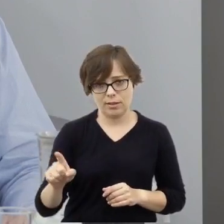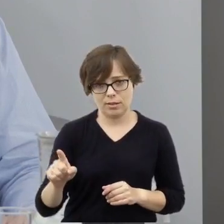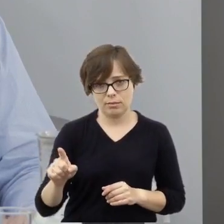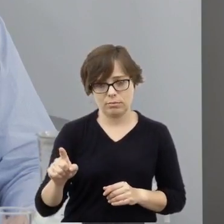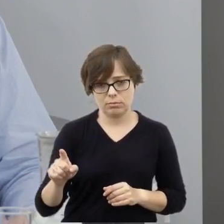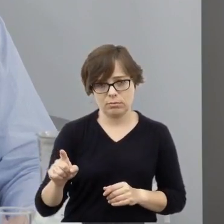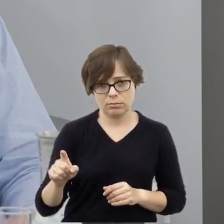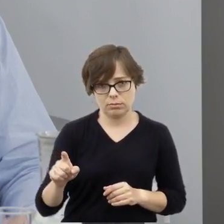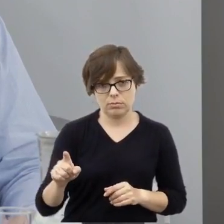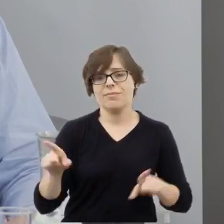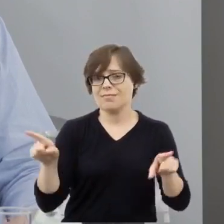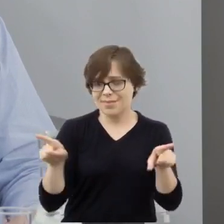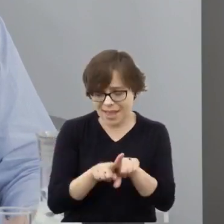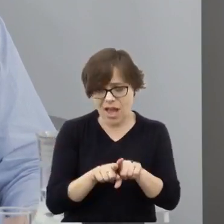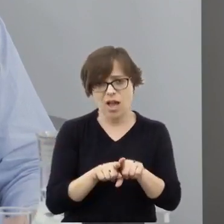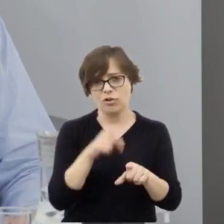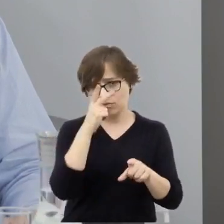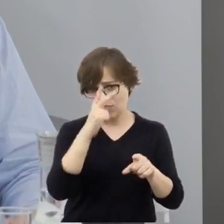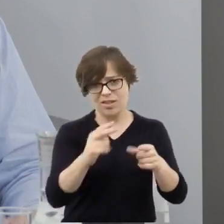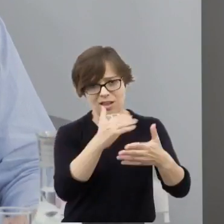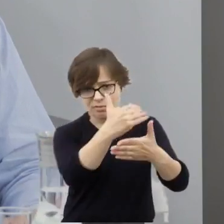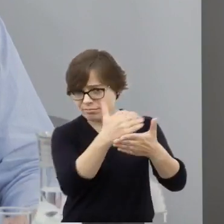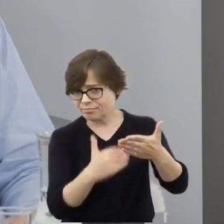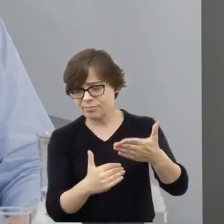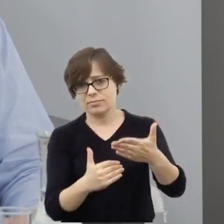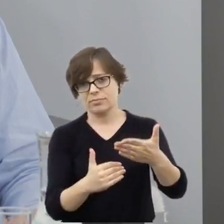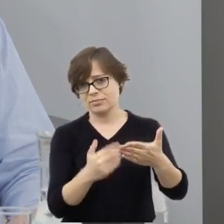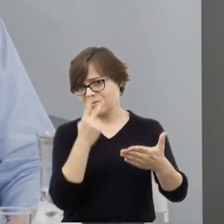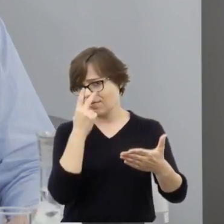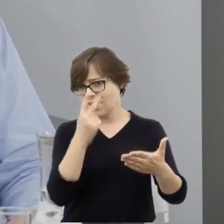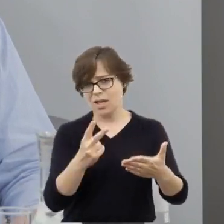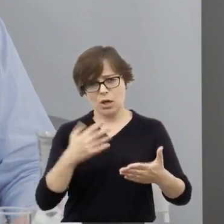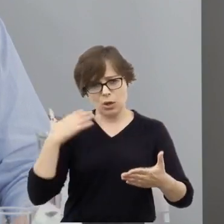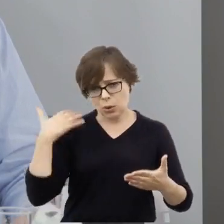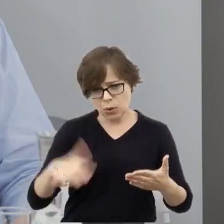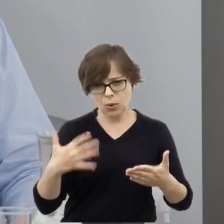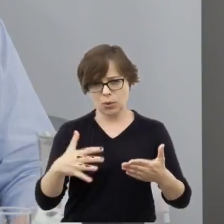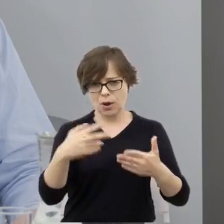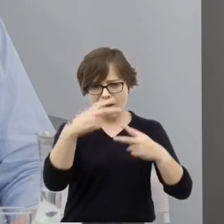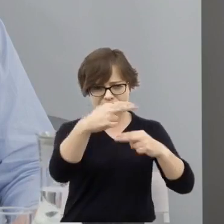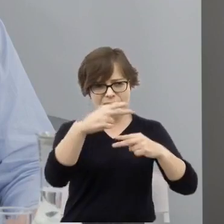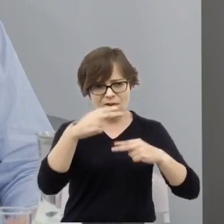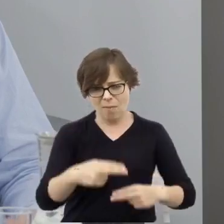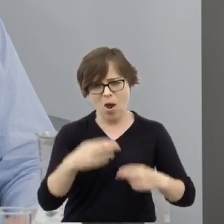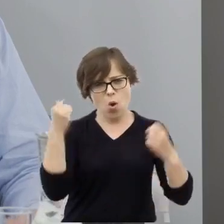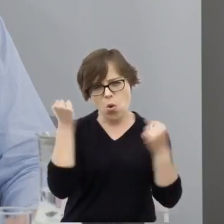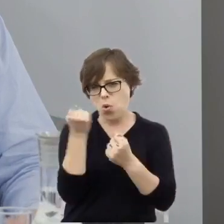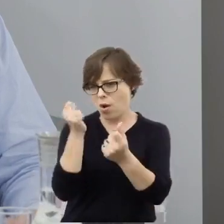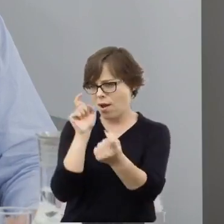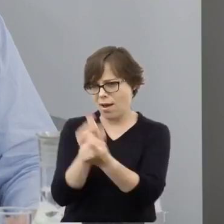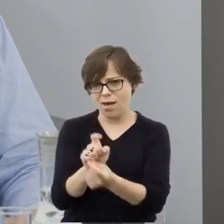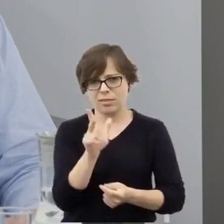Mamy bez wątpienia rażące fragmenty antysemickie